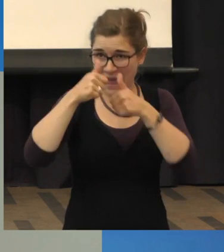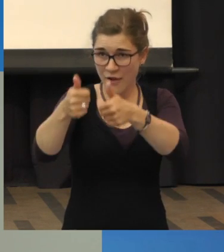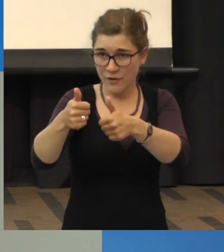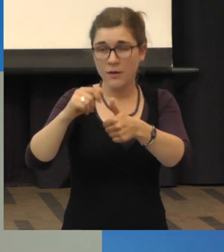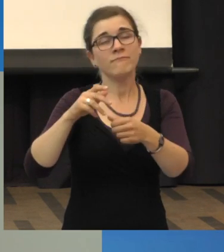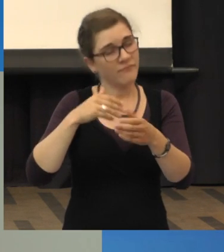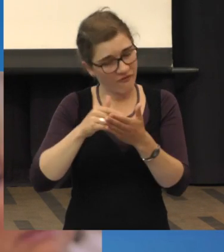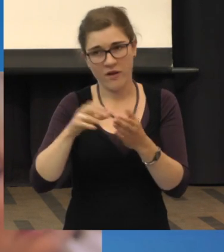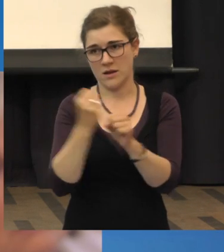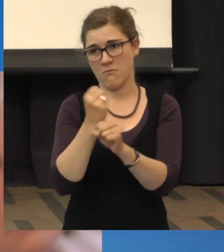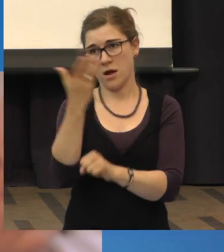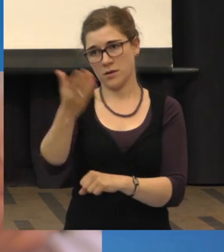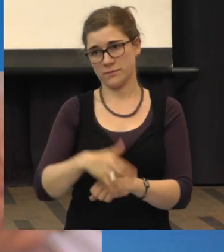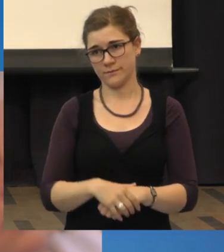es.